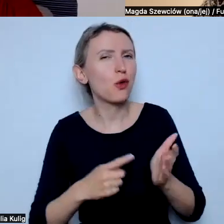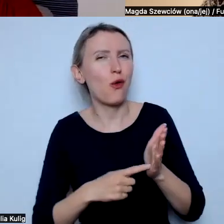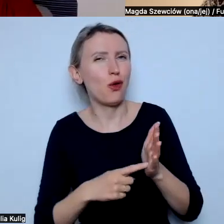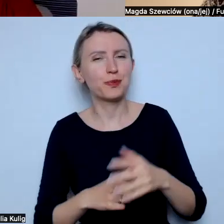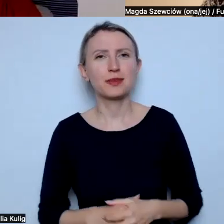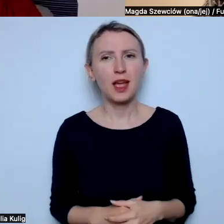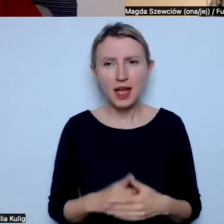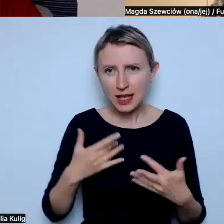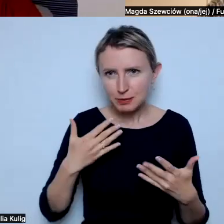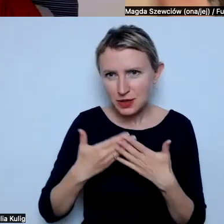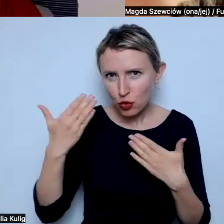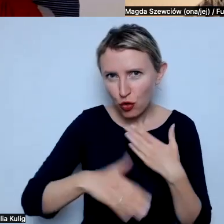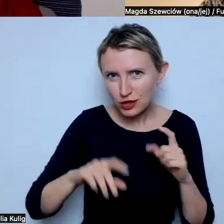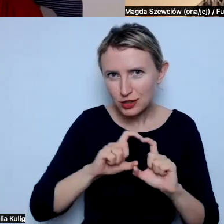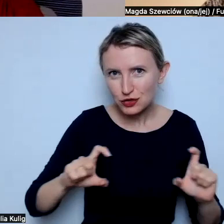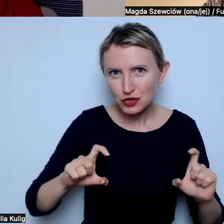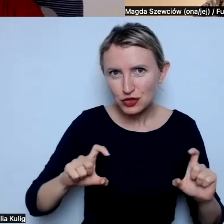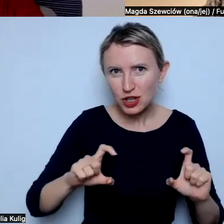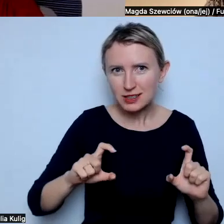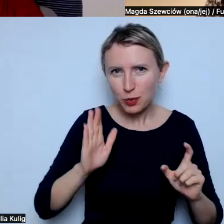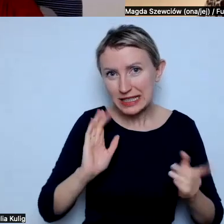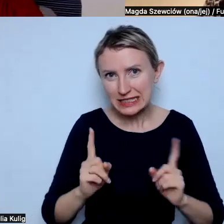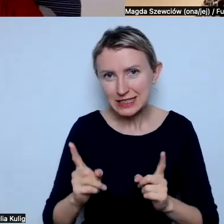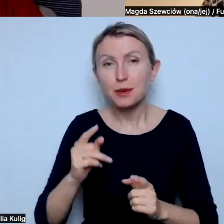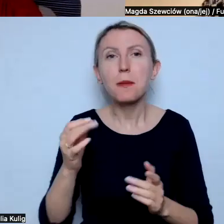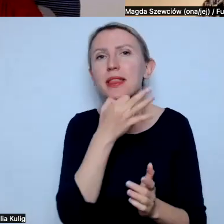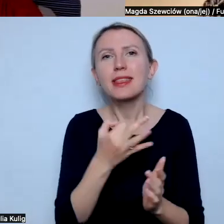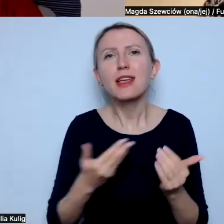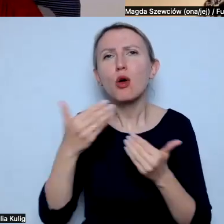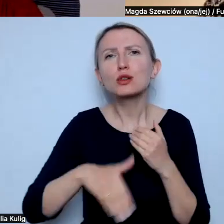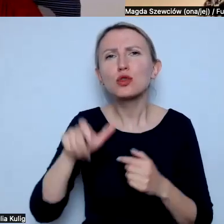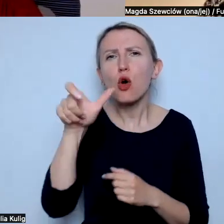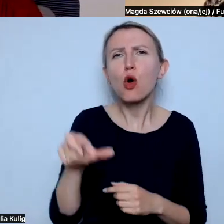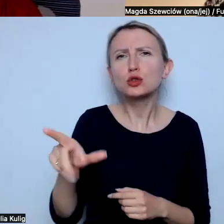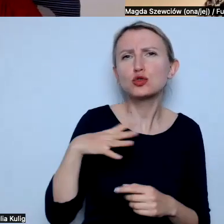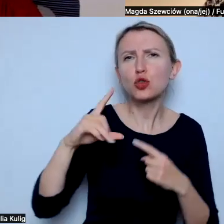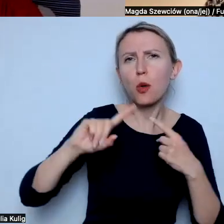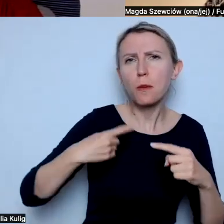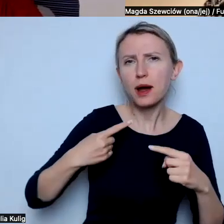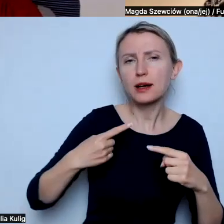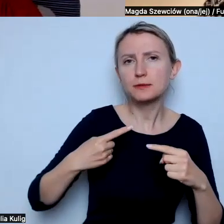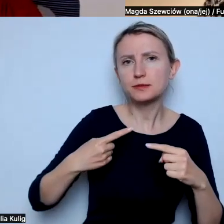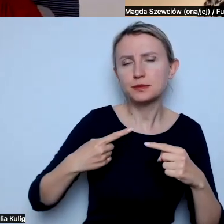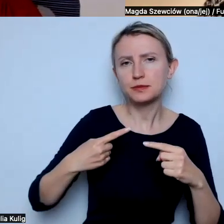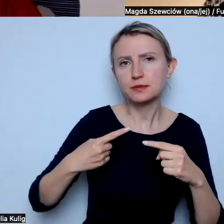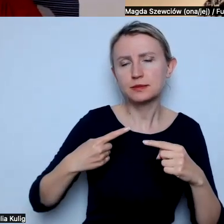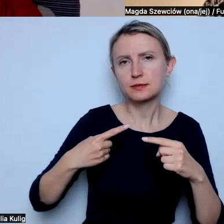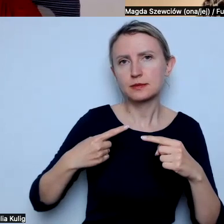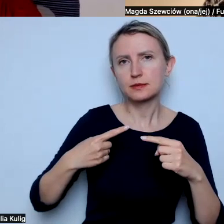Kończy się nam trochę czas, więc chciałabym to pytanie jeszcze osoby, która tutaj wpisała nam imowę go uczestnika,